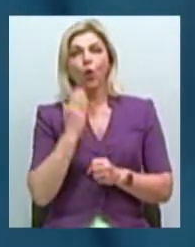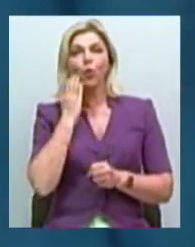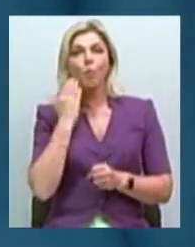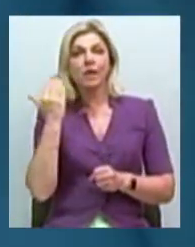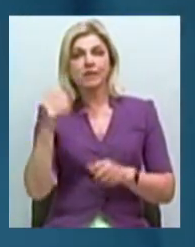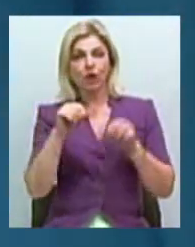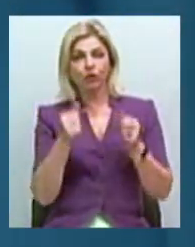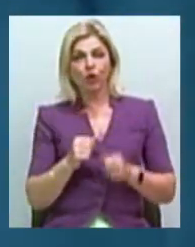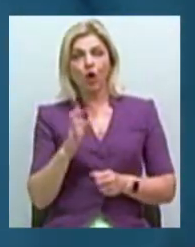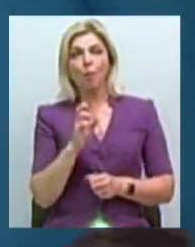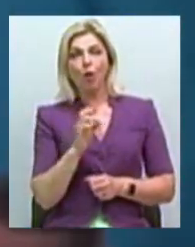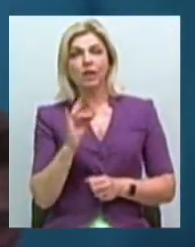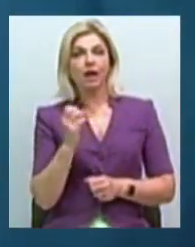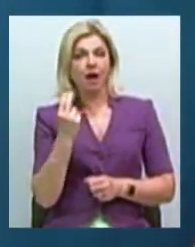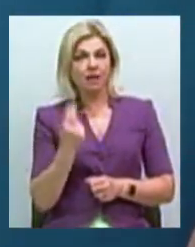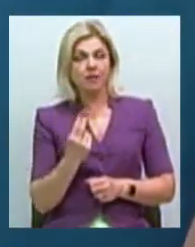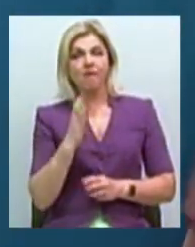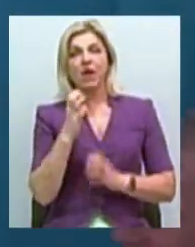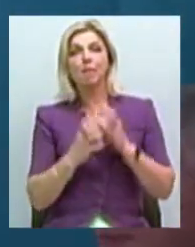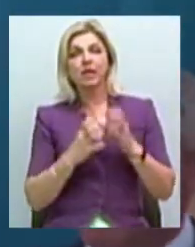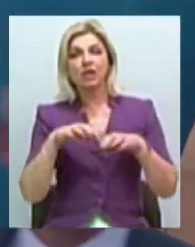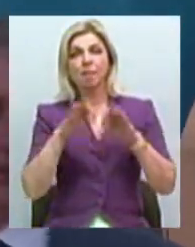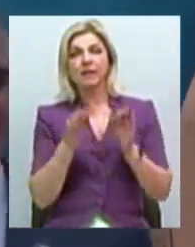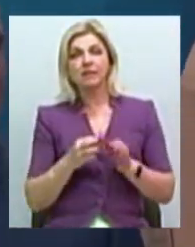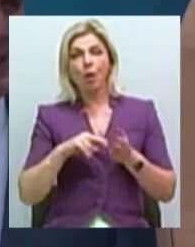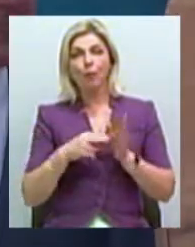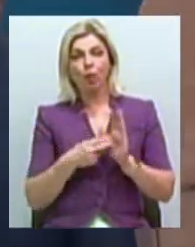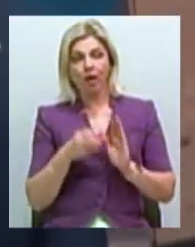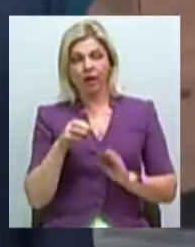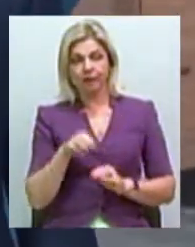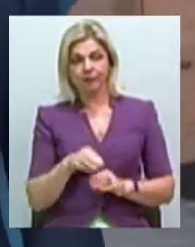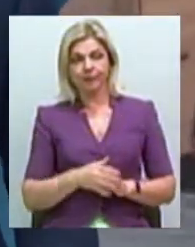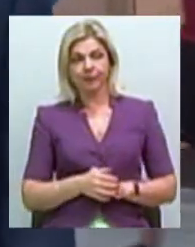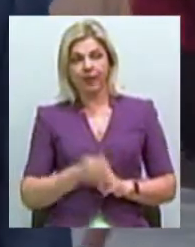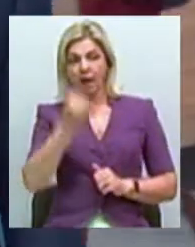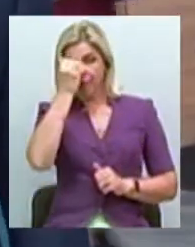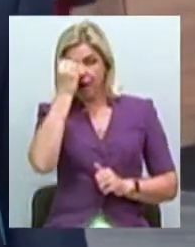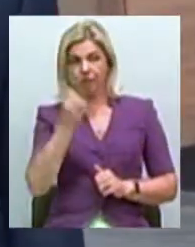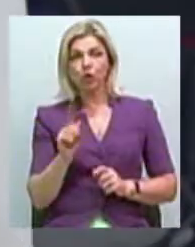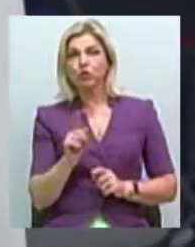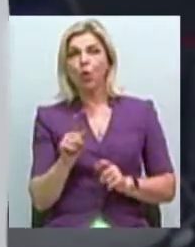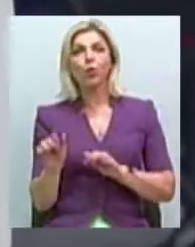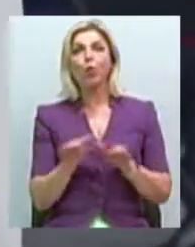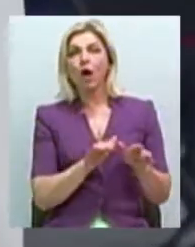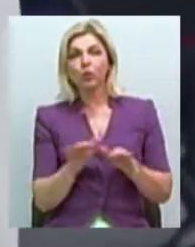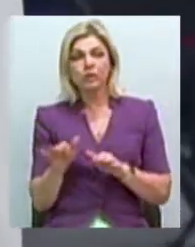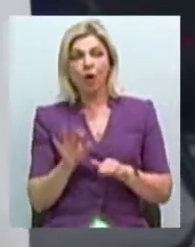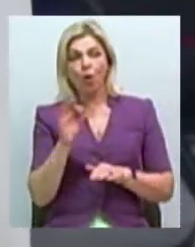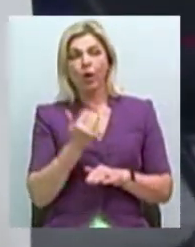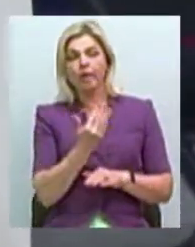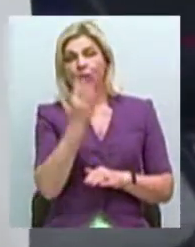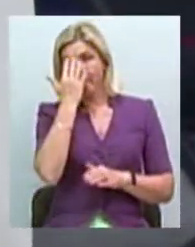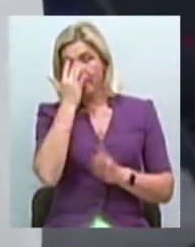Богдан Рац. У рамках міжнародного мистецького проєкту «Movin Monuments» – пам'ятники, що рухаються. Про його мету